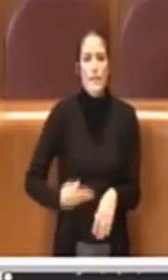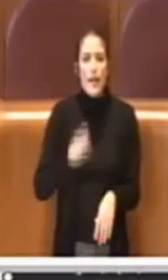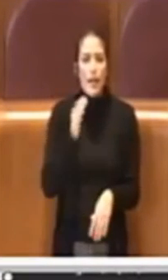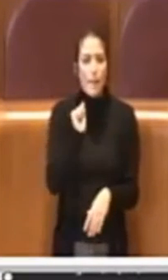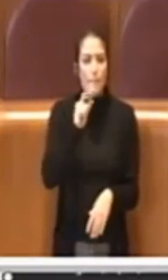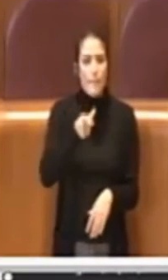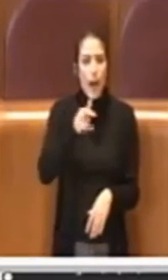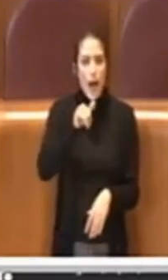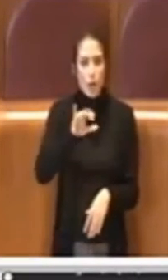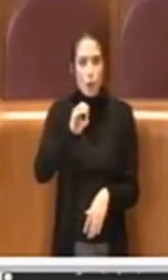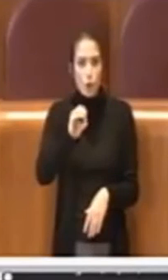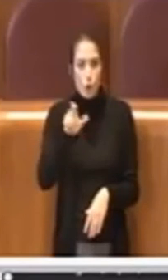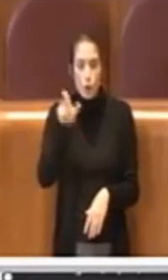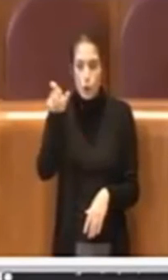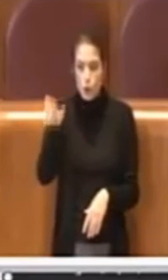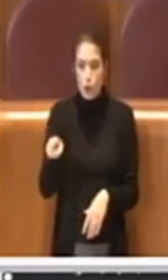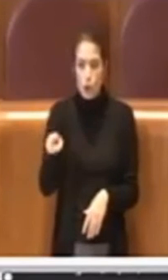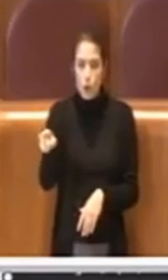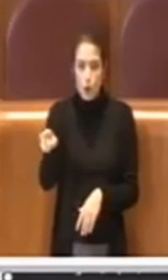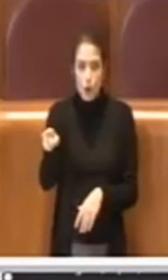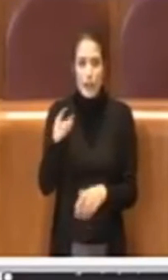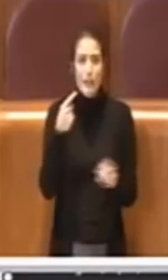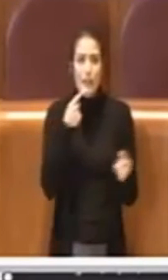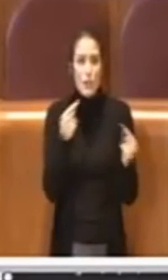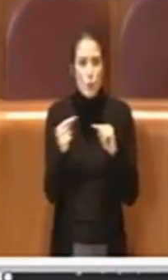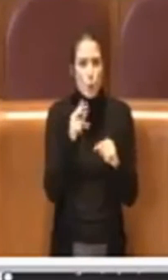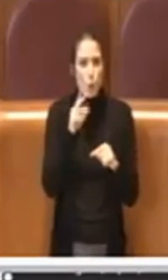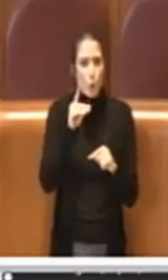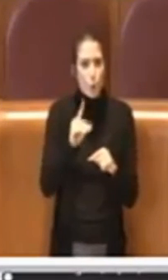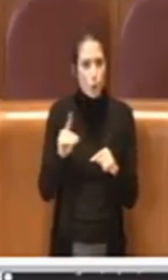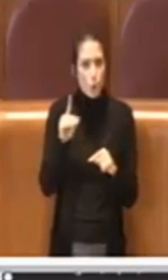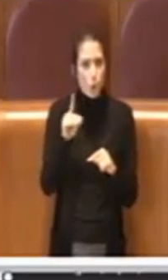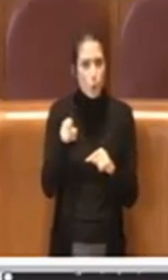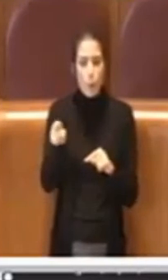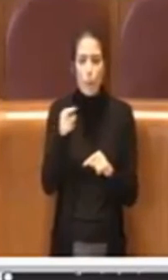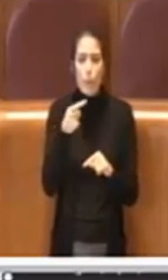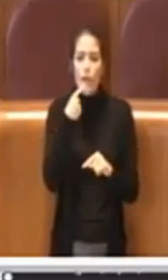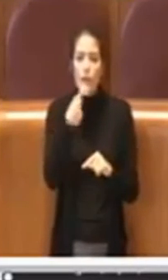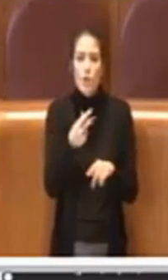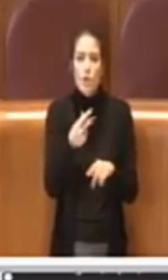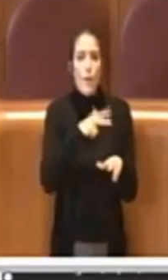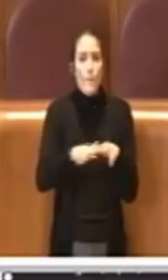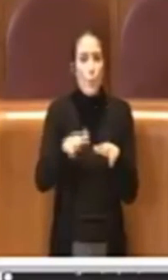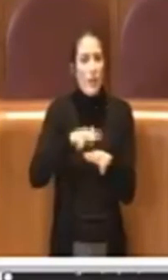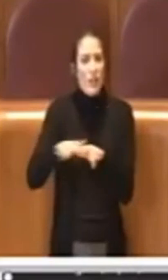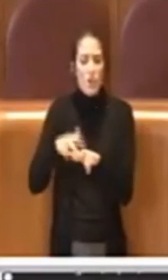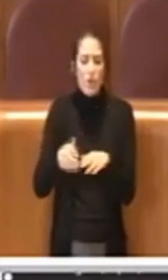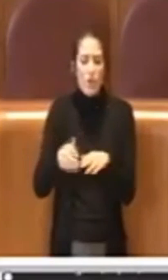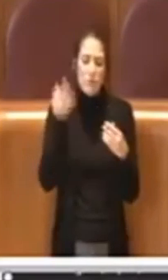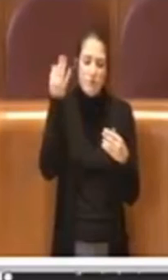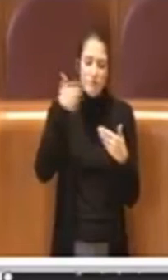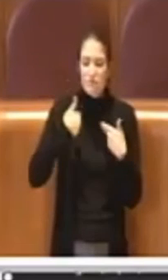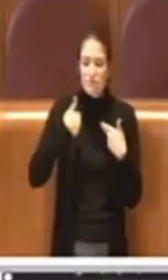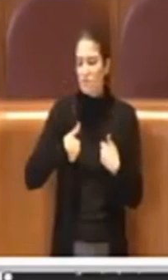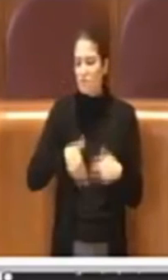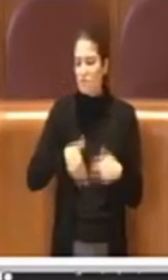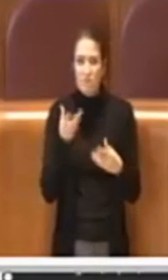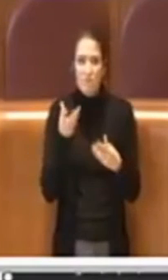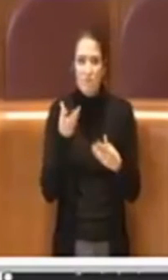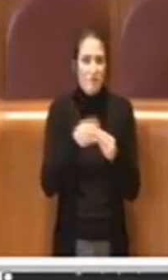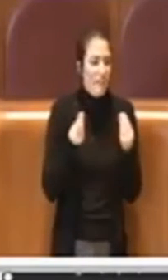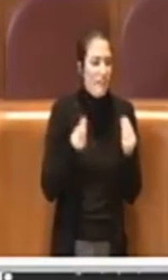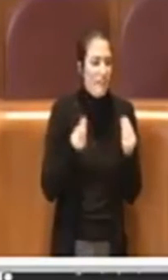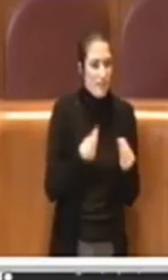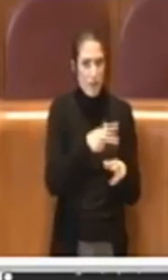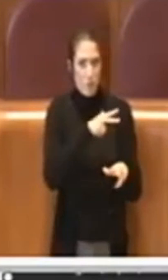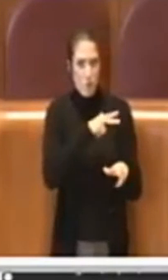che durante la discussione sul DUP ha detto i municipi sono stati abbandonati, mamma i miei municipi, che cosa avete fatto